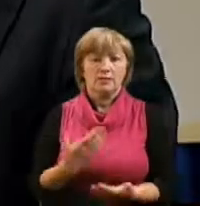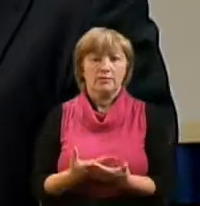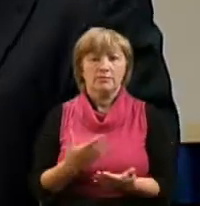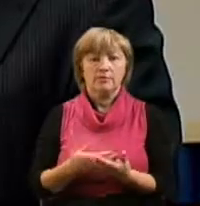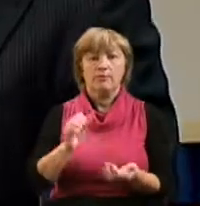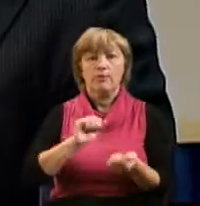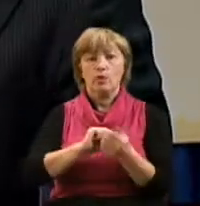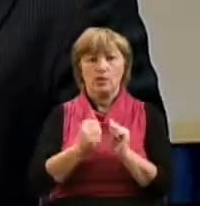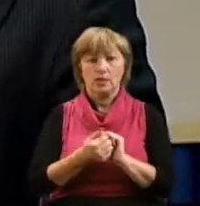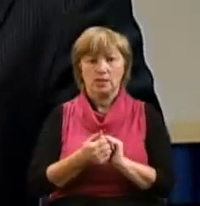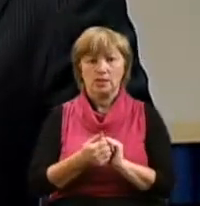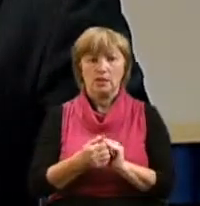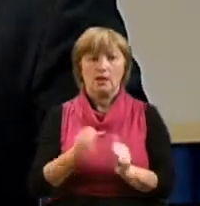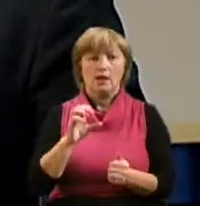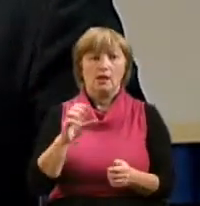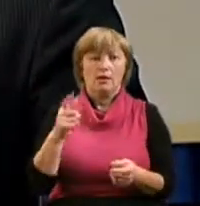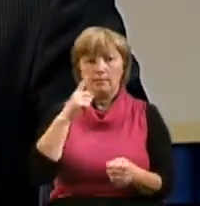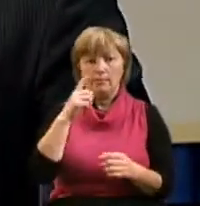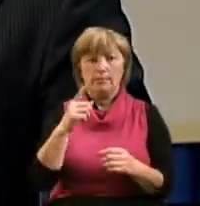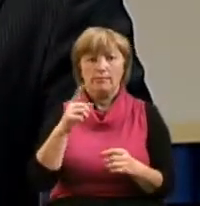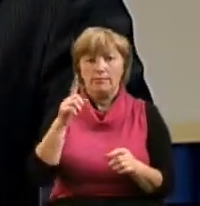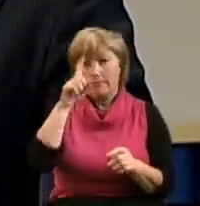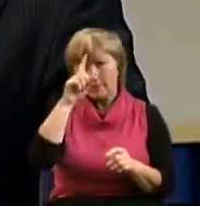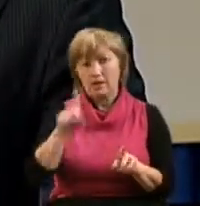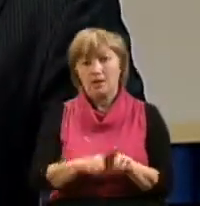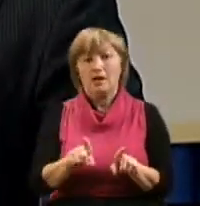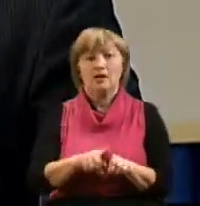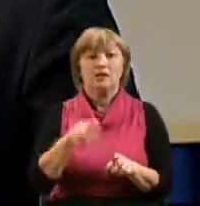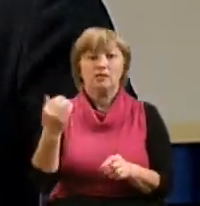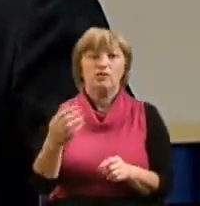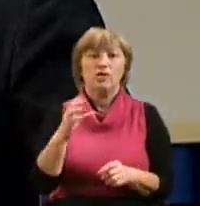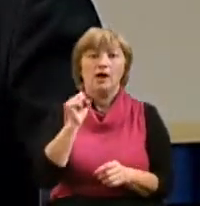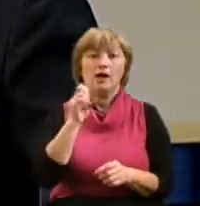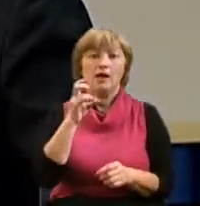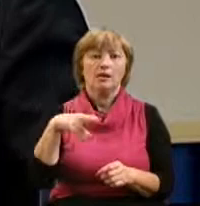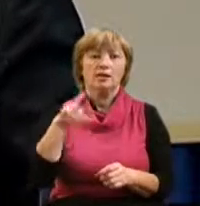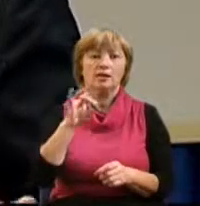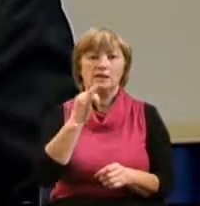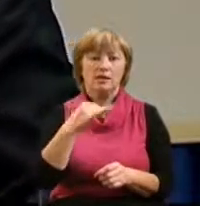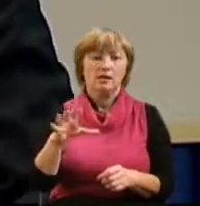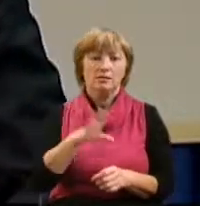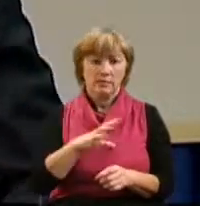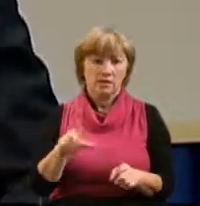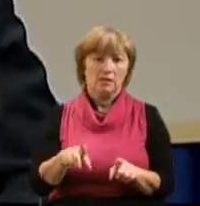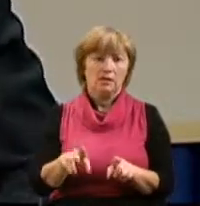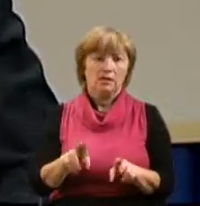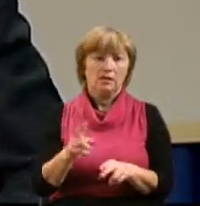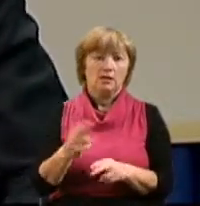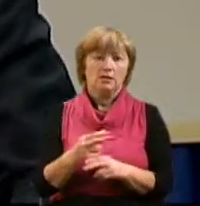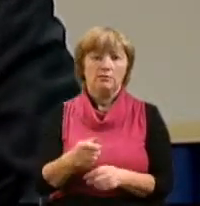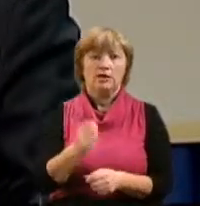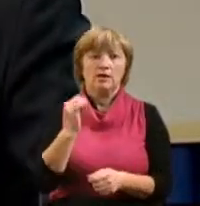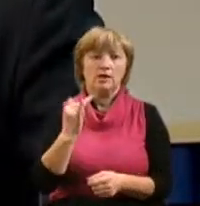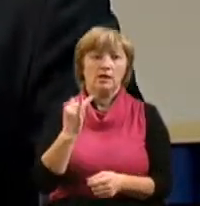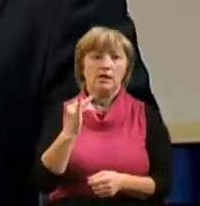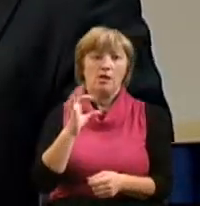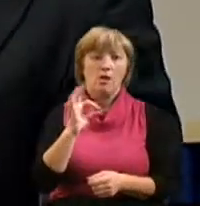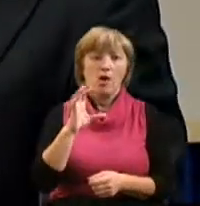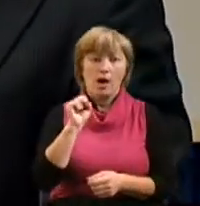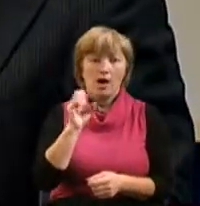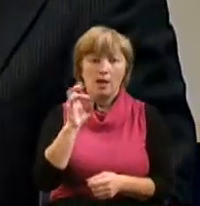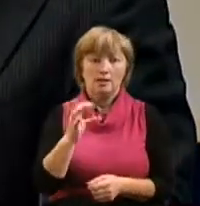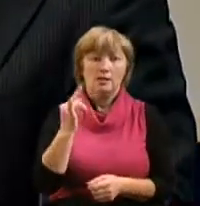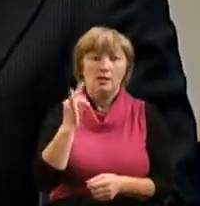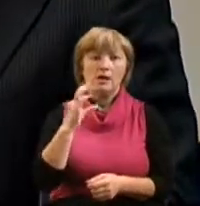Петр и Андрей, они были рыбаками, это два брата. И потом мы знаем также, что Иоанн и Иаков также были